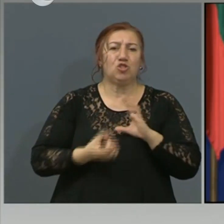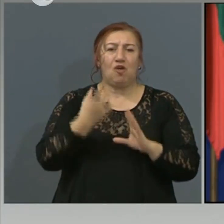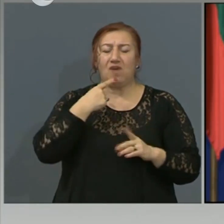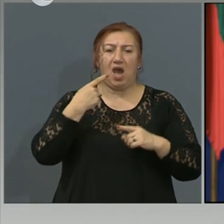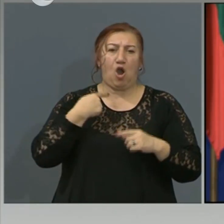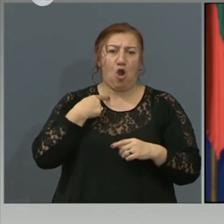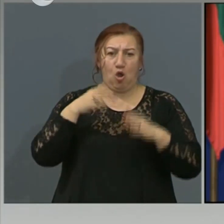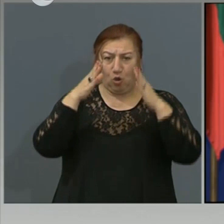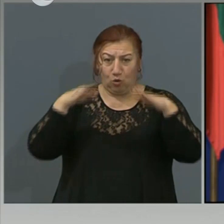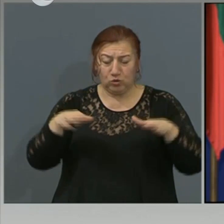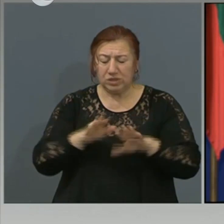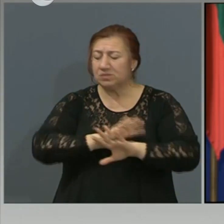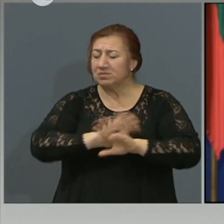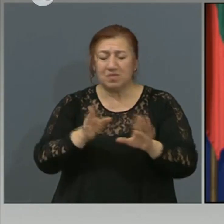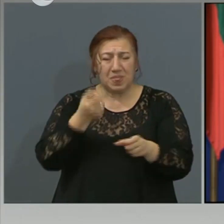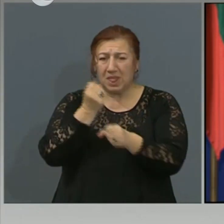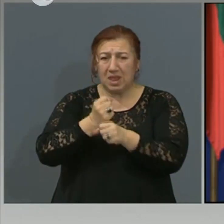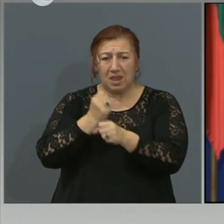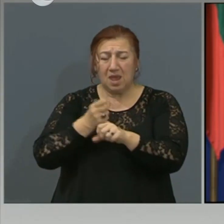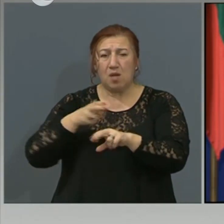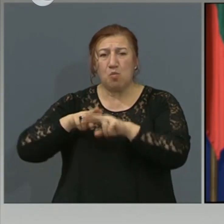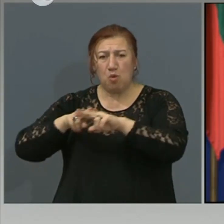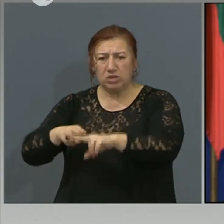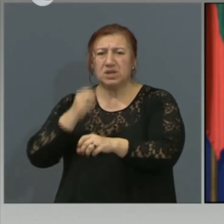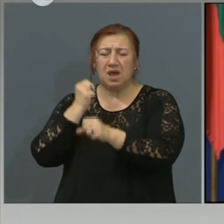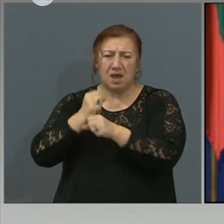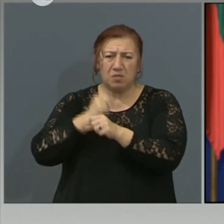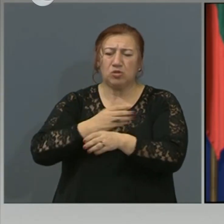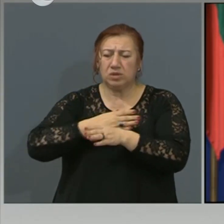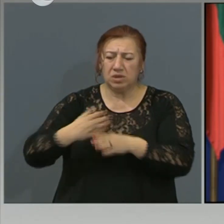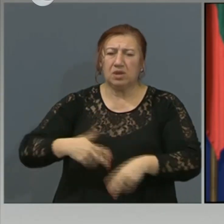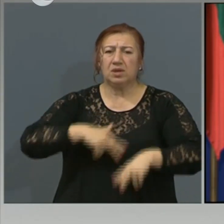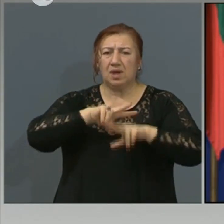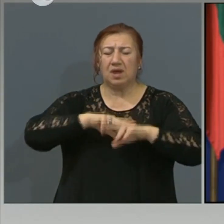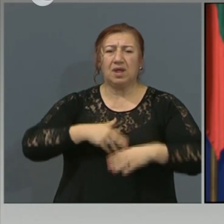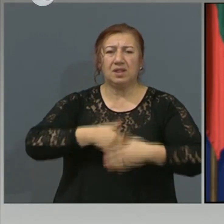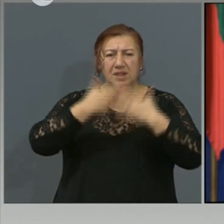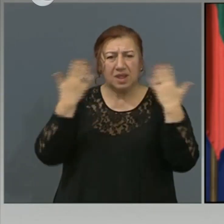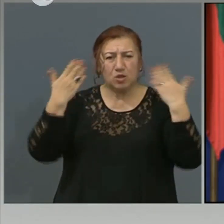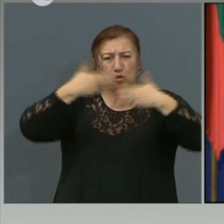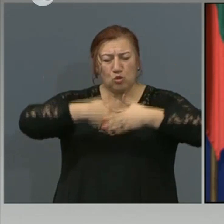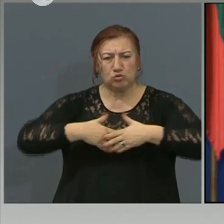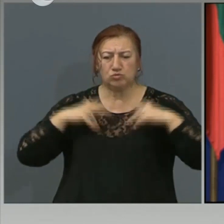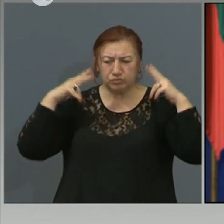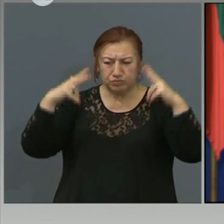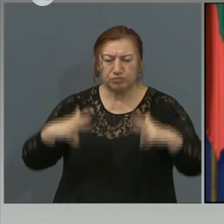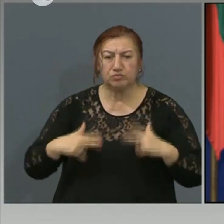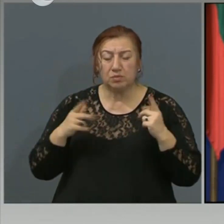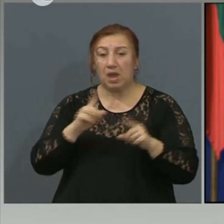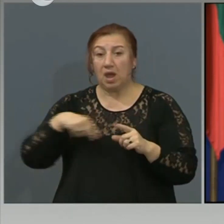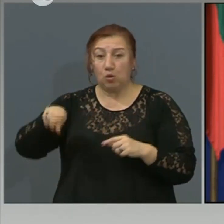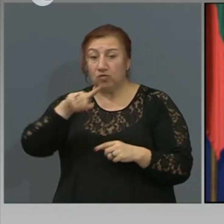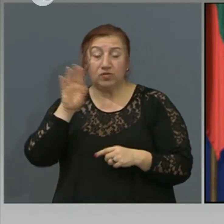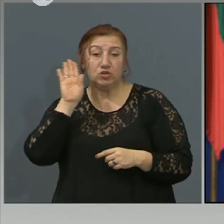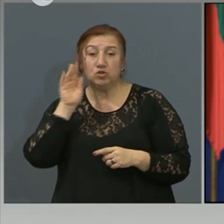Така че болниците работят безотказно в това отношение. А ако вие сте чули някъде за такова